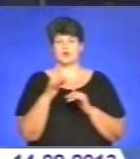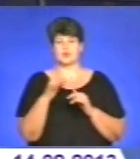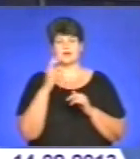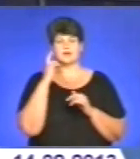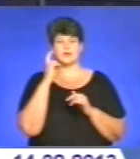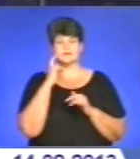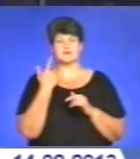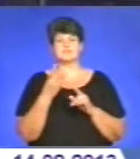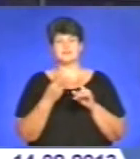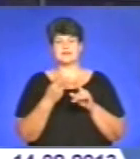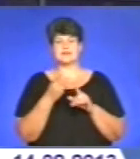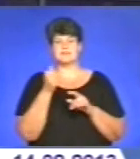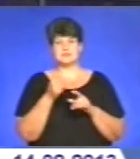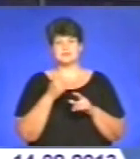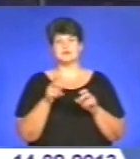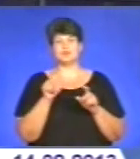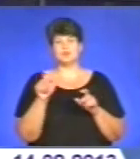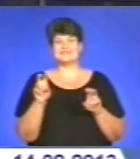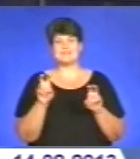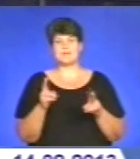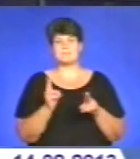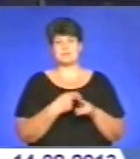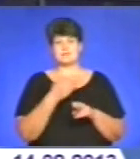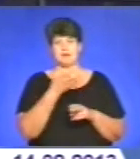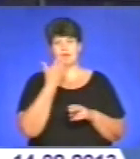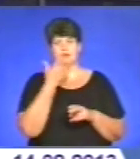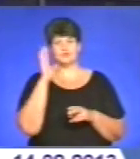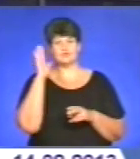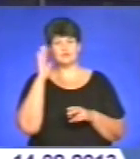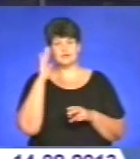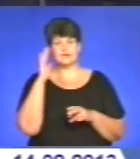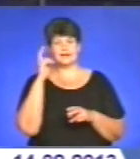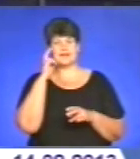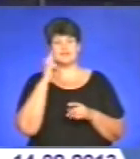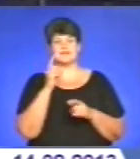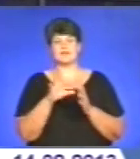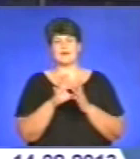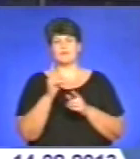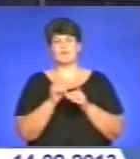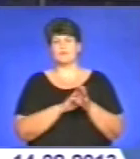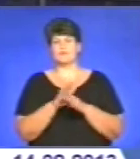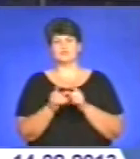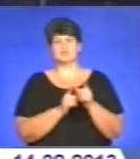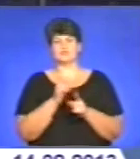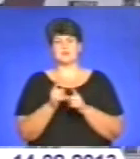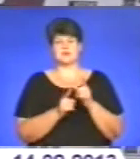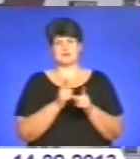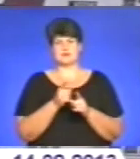мешканці вже третій місяць сидять без гарячої води. Київенерго повністю міняє застарілі тепломережі.